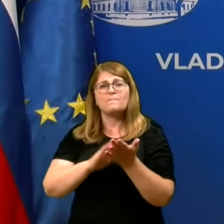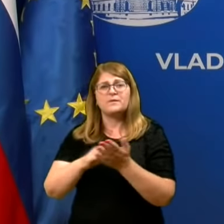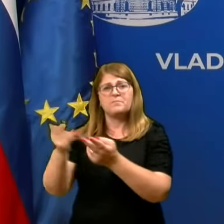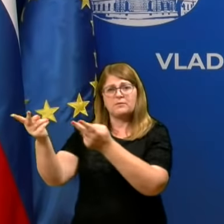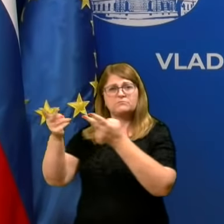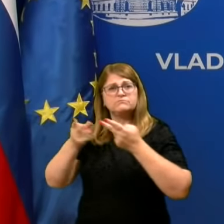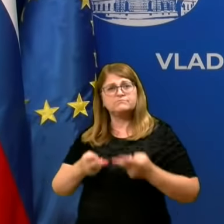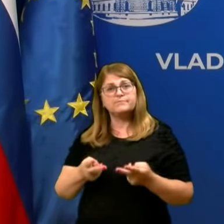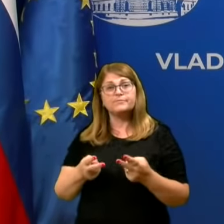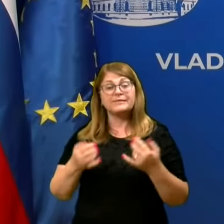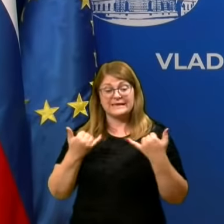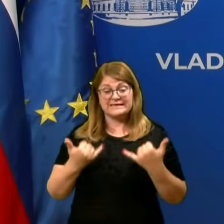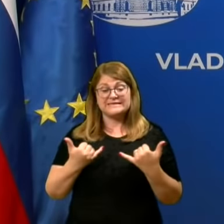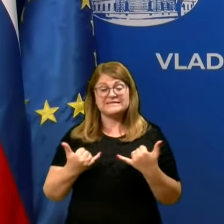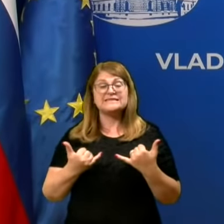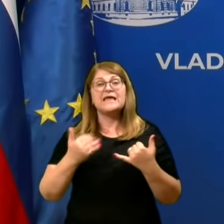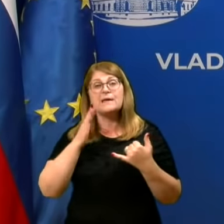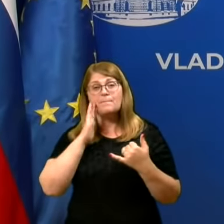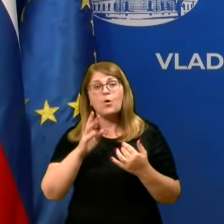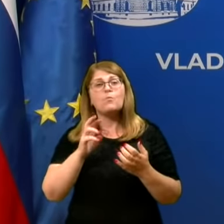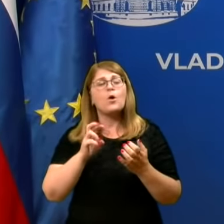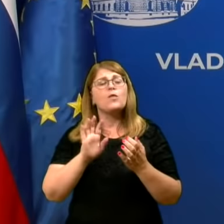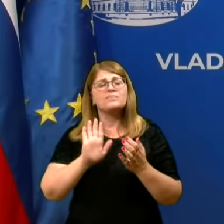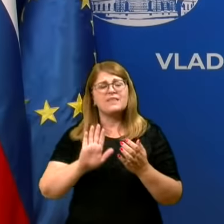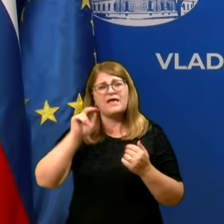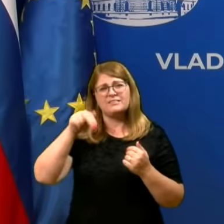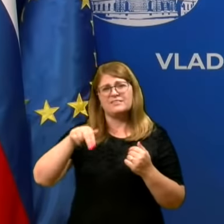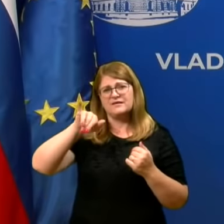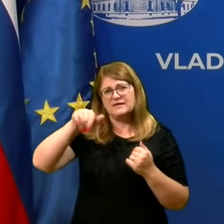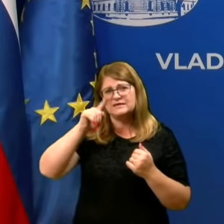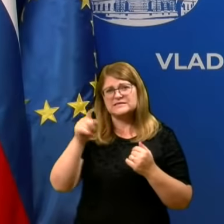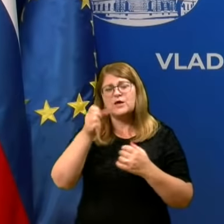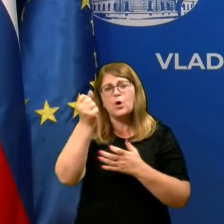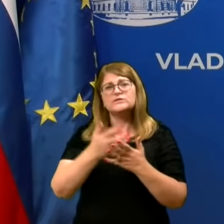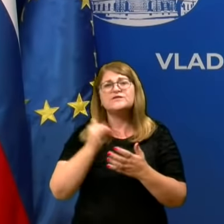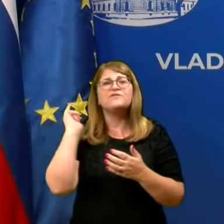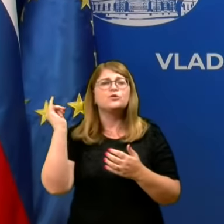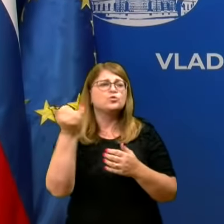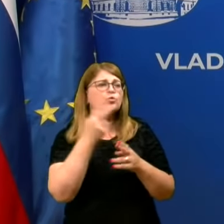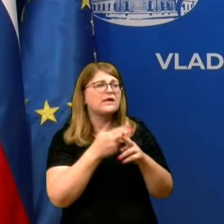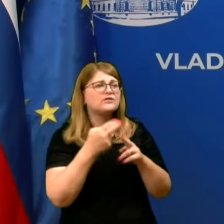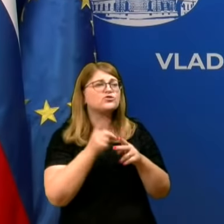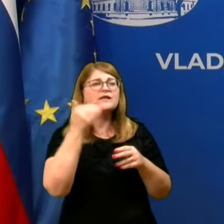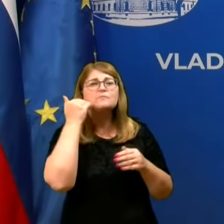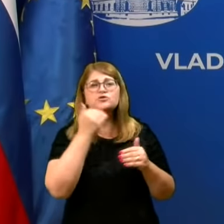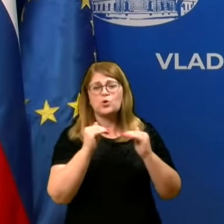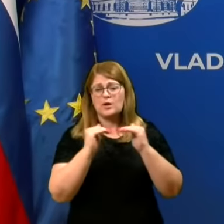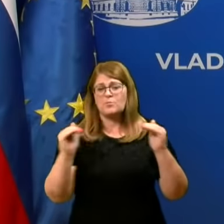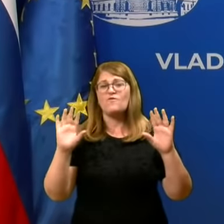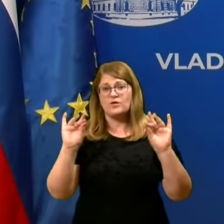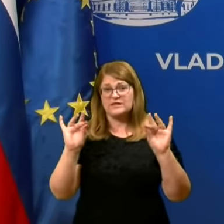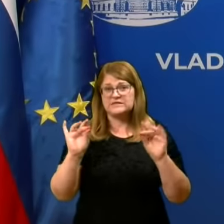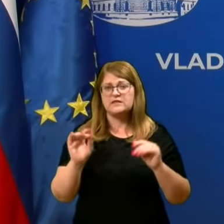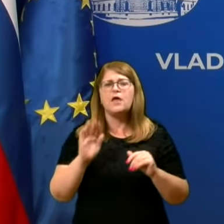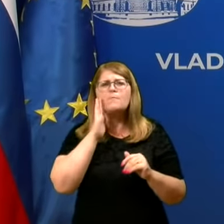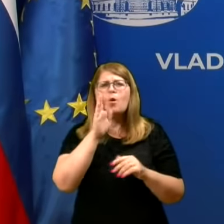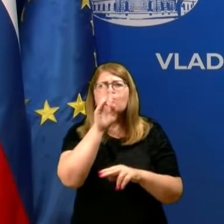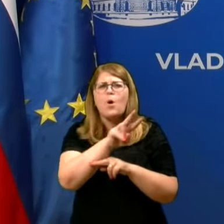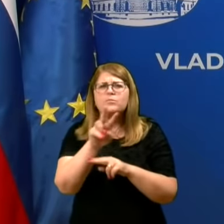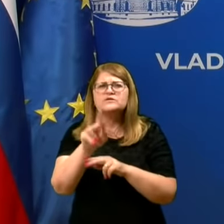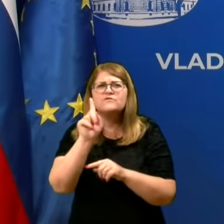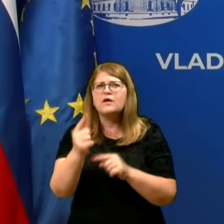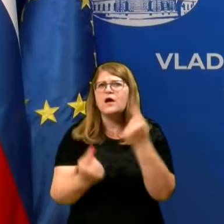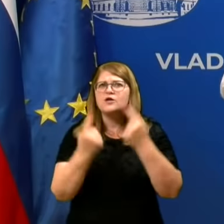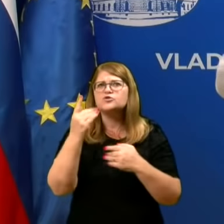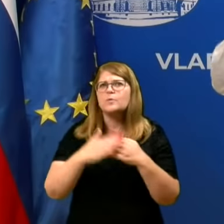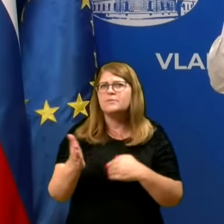državi. Tako da trenutno bomo na najvzaj ocenjevali še vedno tuje države na tem strogem nivoju deset. In bomo opazovali, kaj se dogaja pri